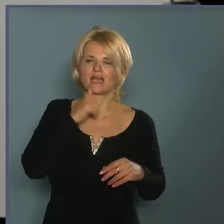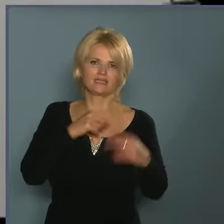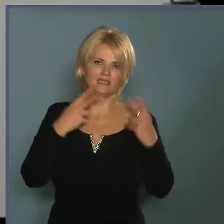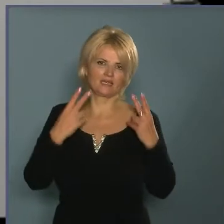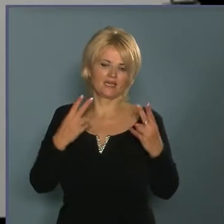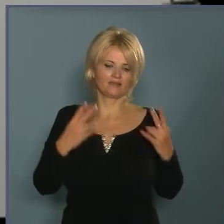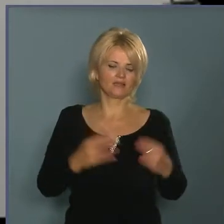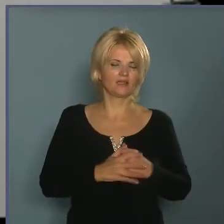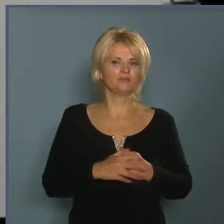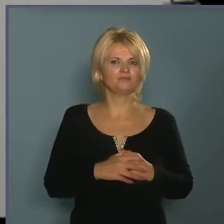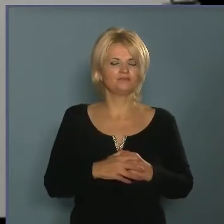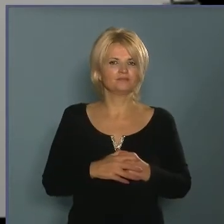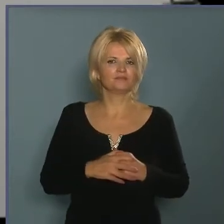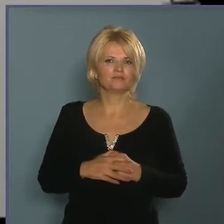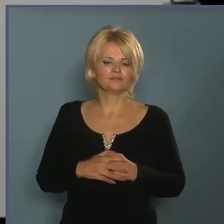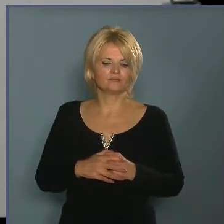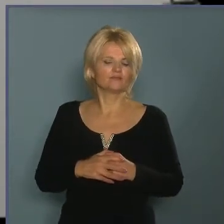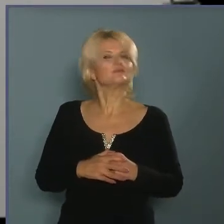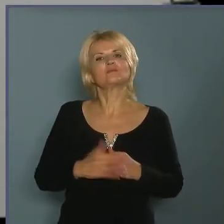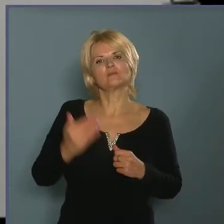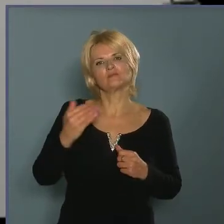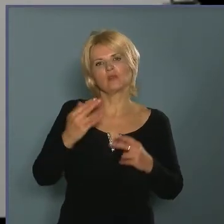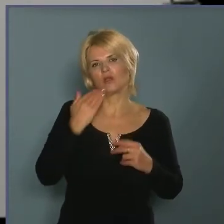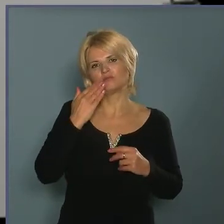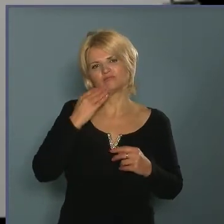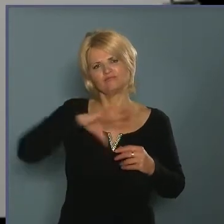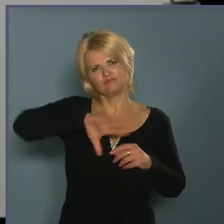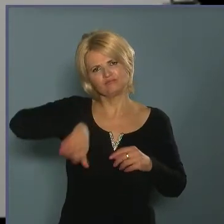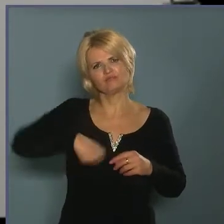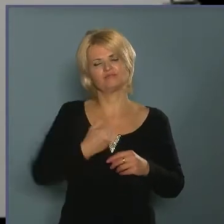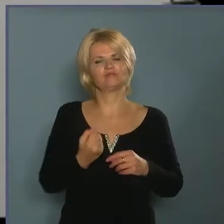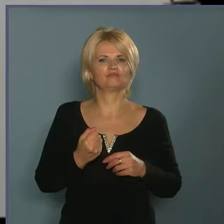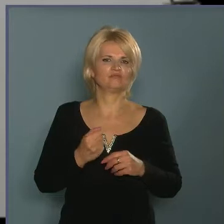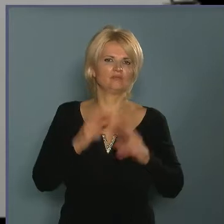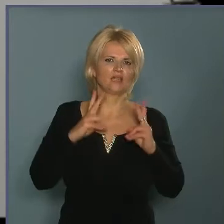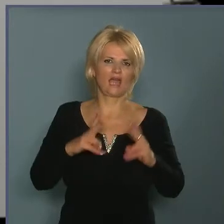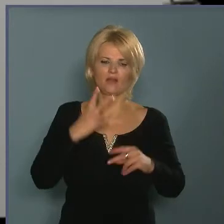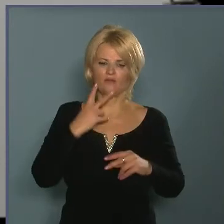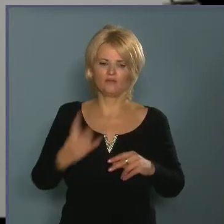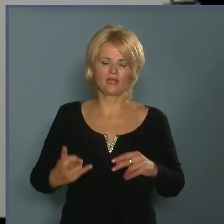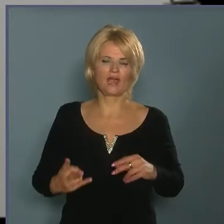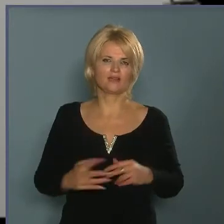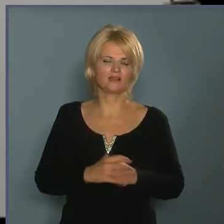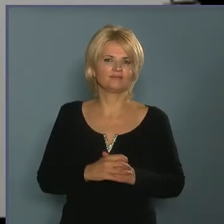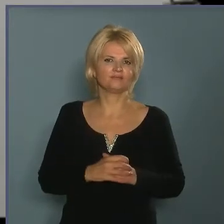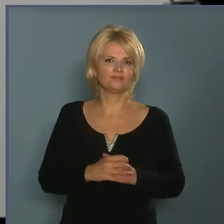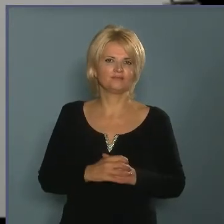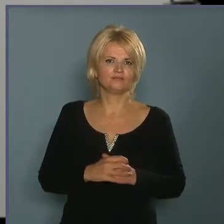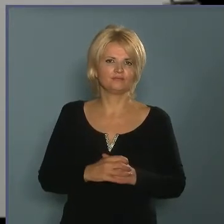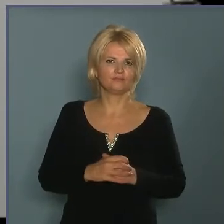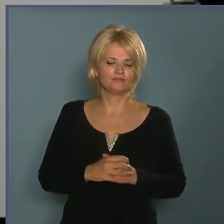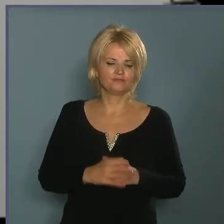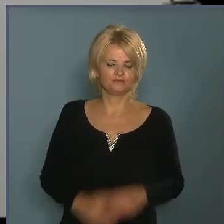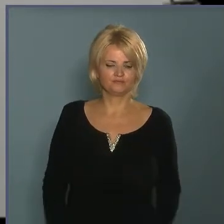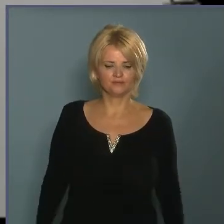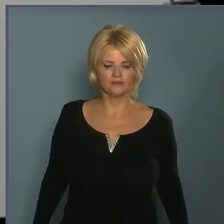mert mások arra specializálódnak, hogy ezeket elvegyék tőlünk, ne adjunk lehetőséget arra, hogy sértettek ki